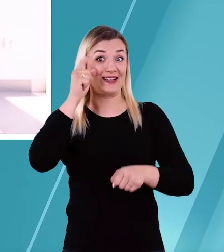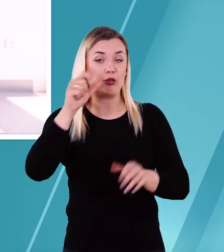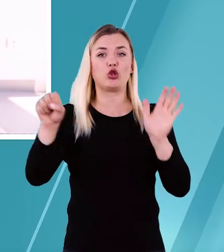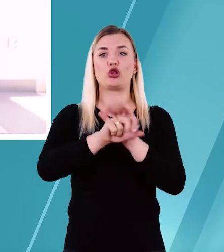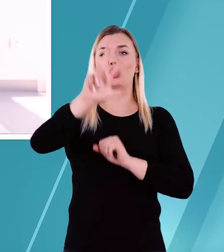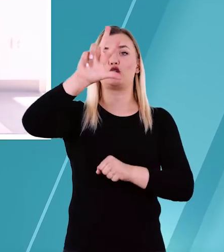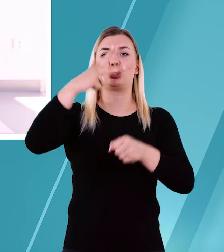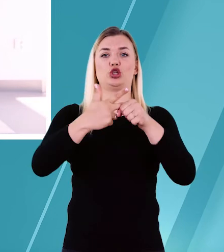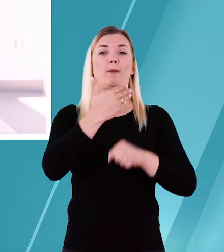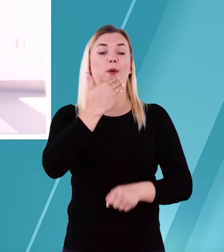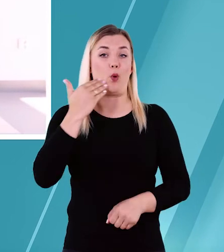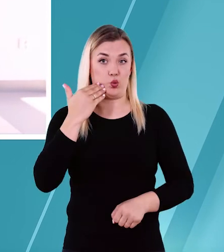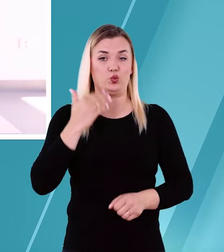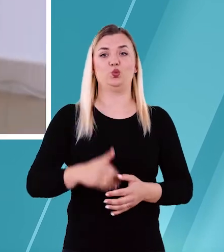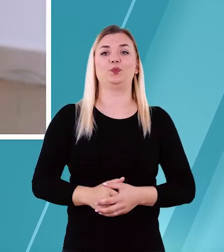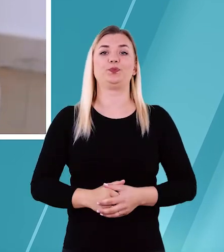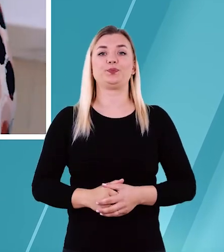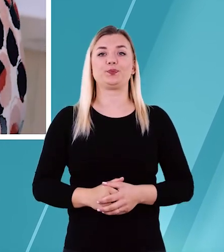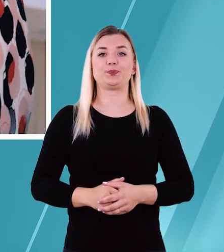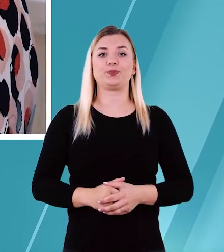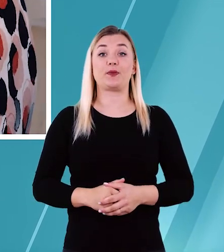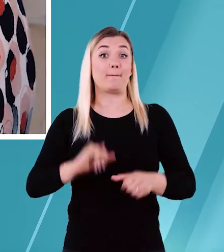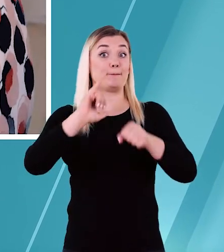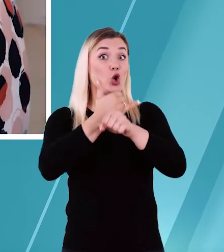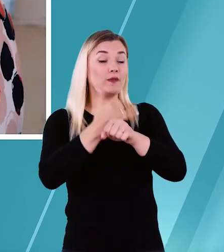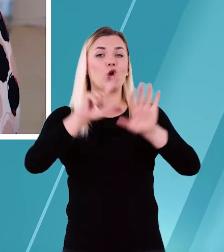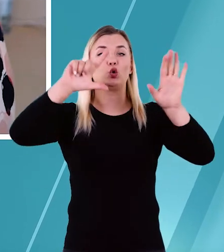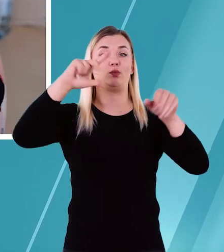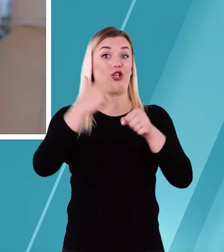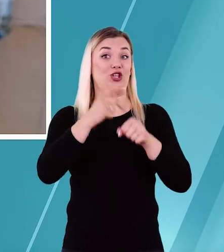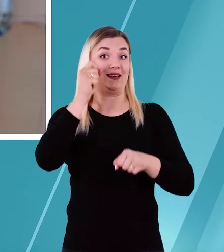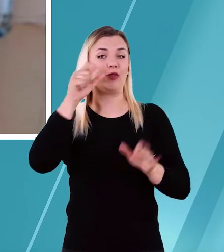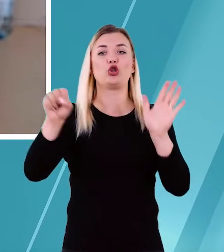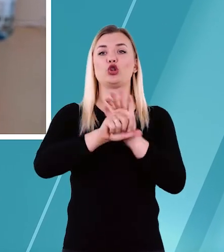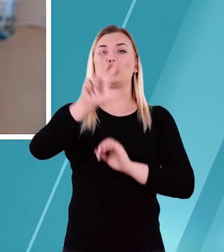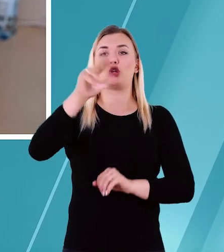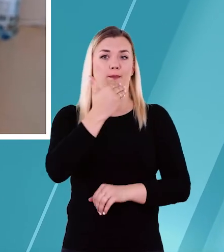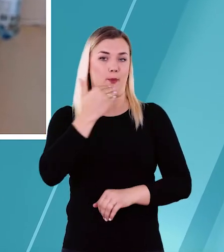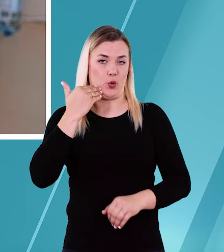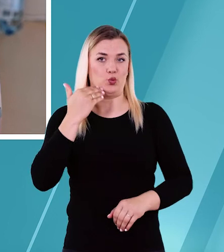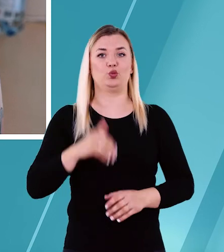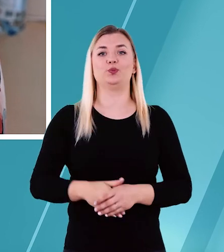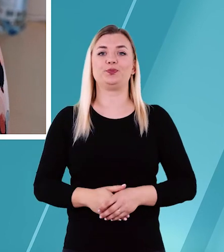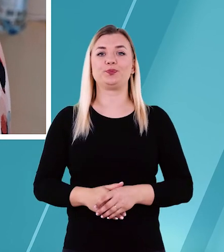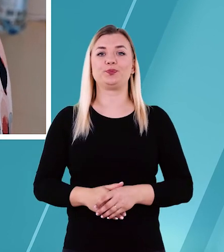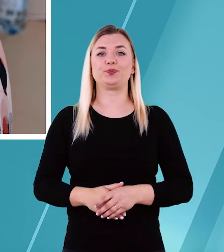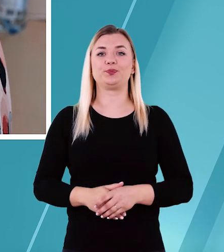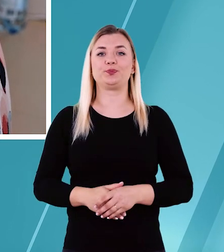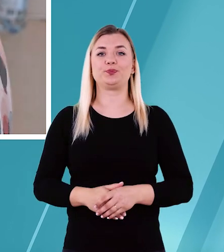7.30 do 15.30, a w piątki od 7.30 do 15.00.